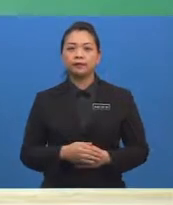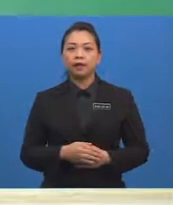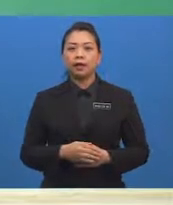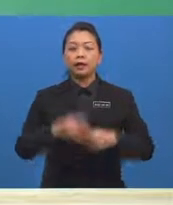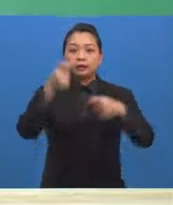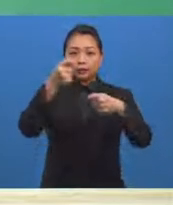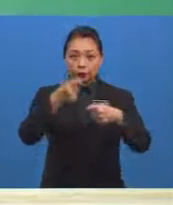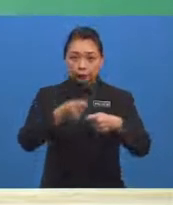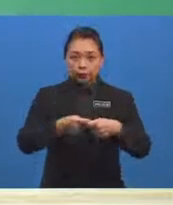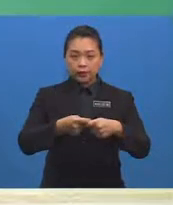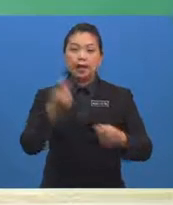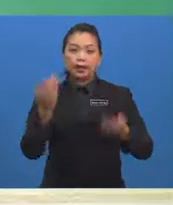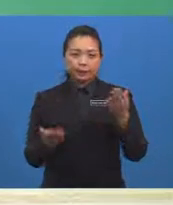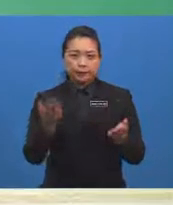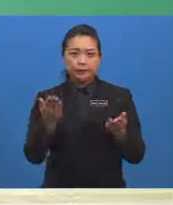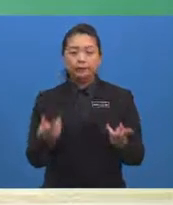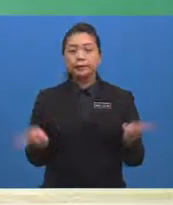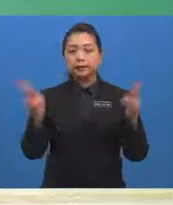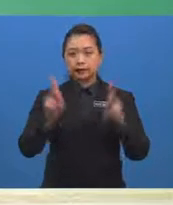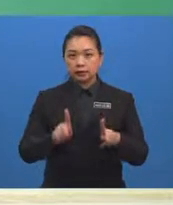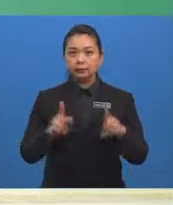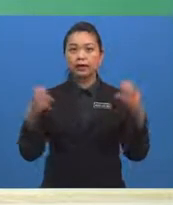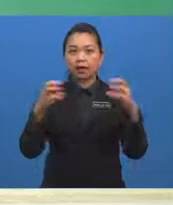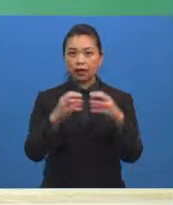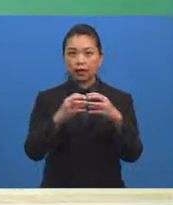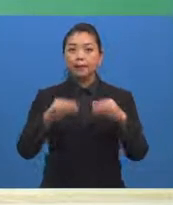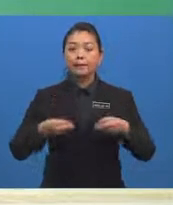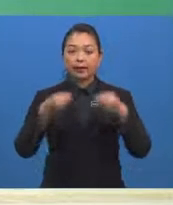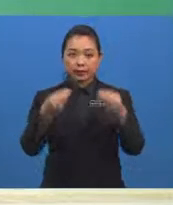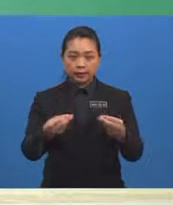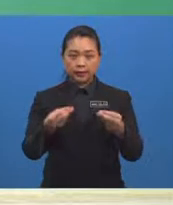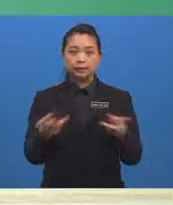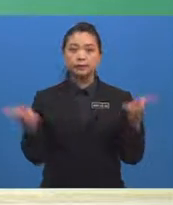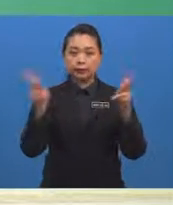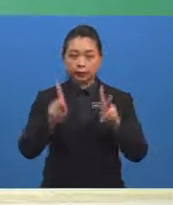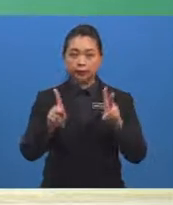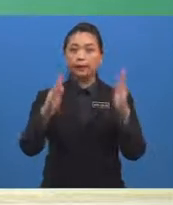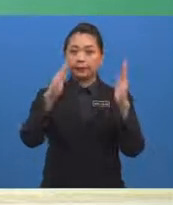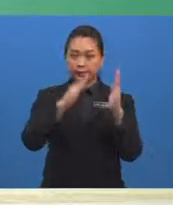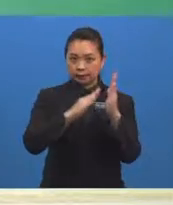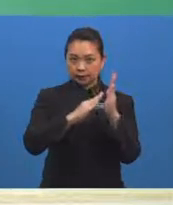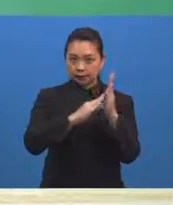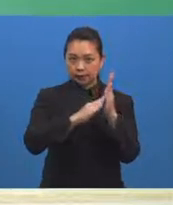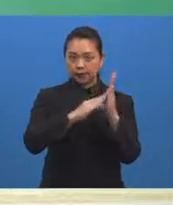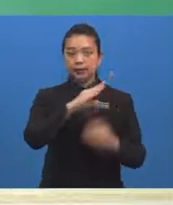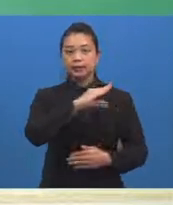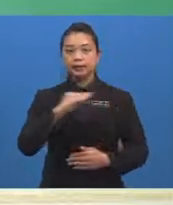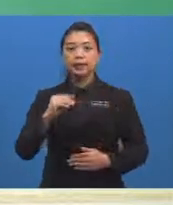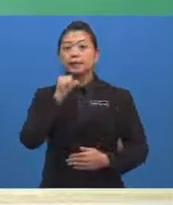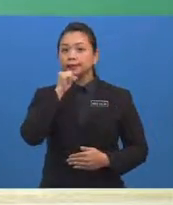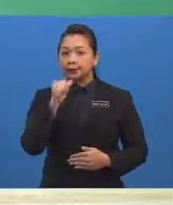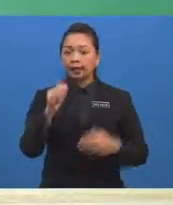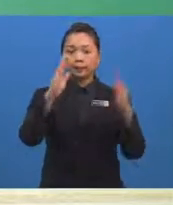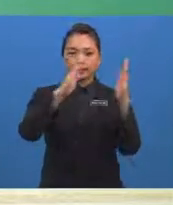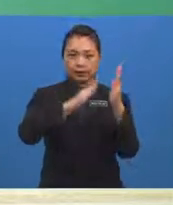kebarang kalian peristiwa bergabung bagi peristiwa bersandar dan peristiwa tak